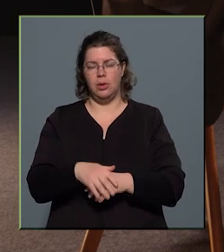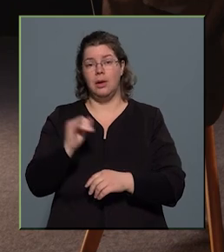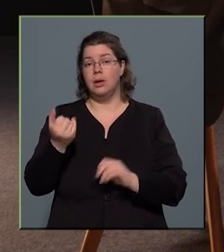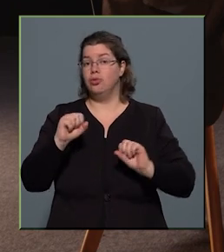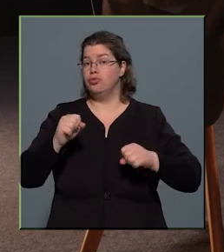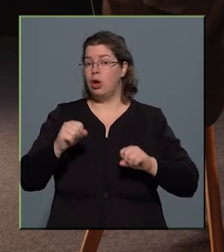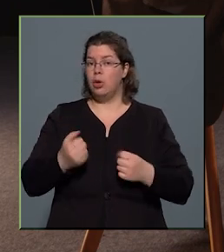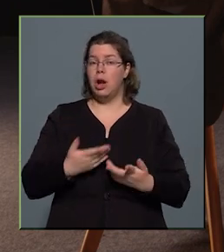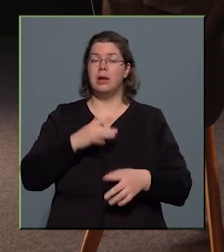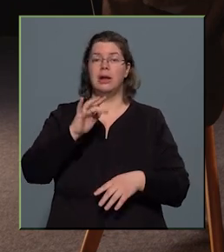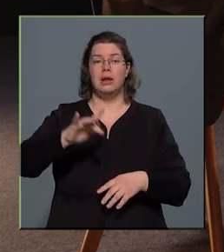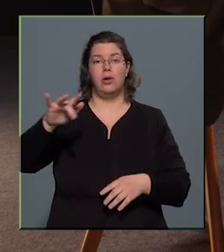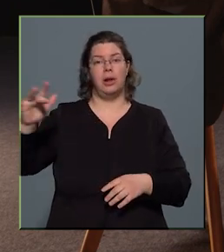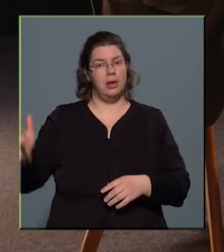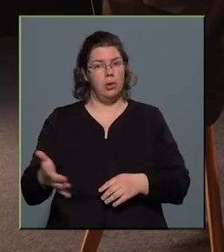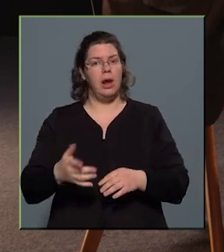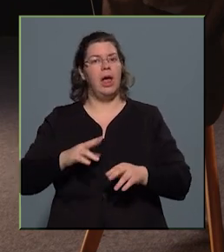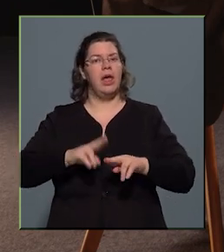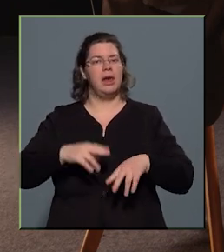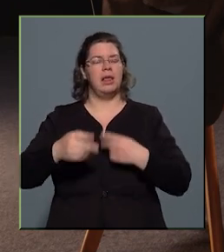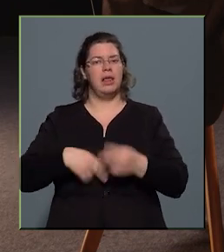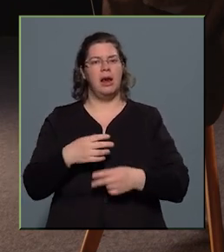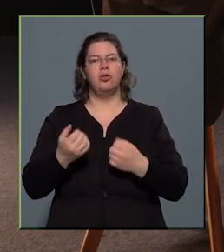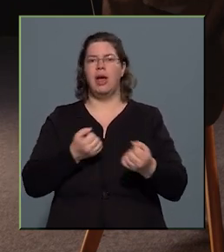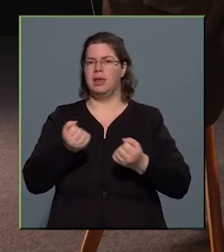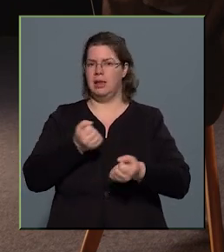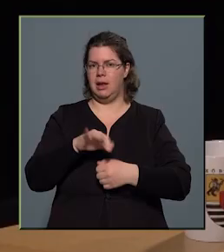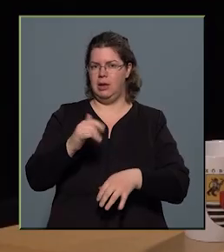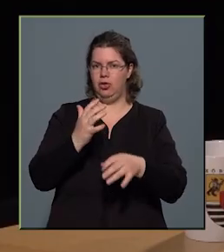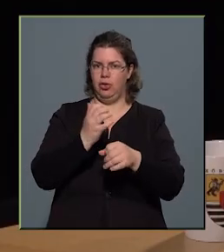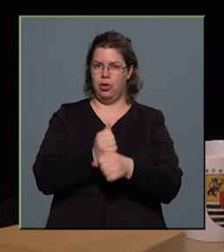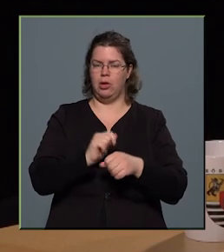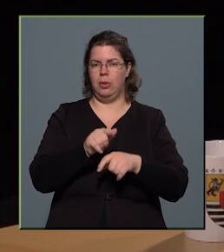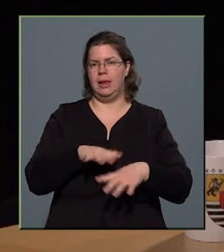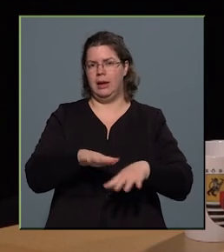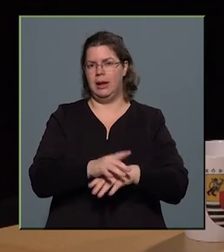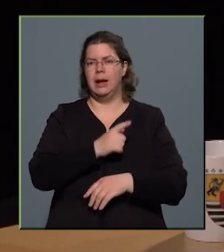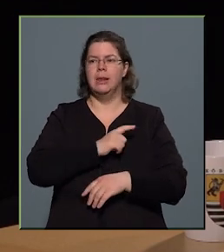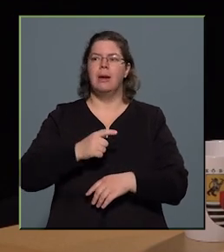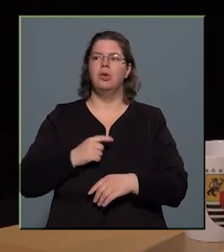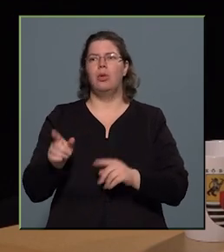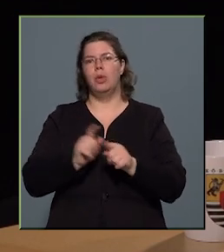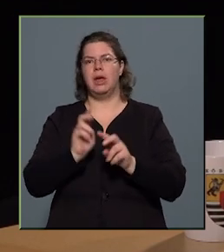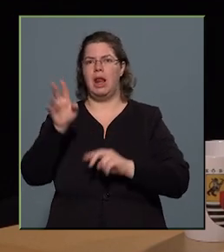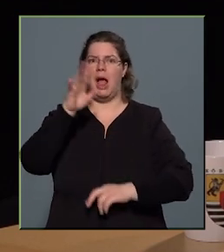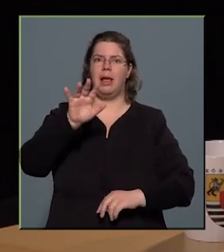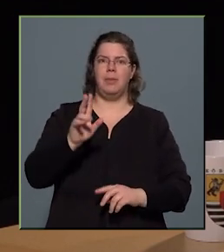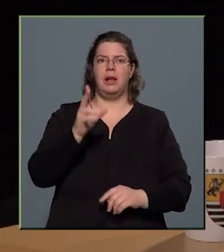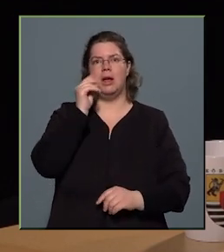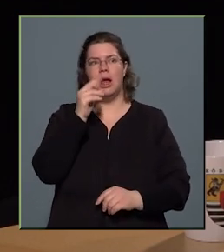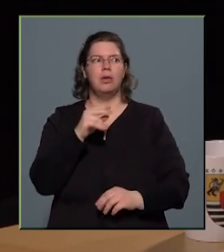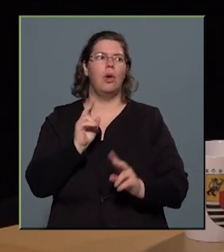gyakorlatilag mitől időre rendszeres egyeztetéseket is tartunk ezen a téren, tehát nem csak úgy kell elképzelni a rendőrt, mint aki